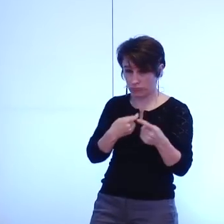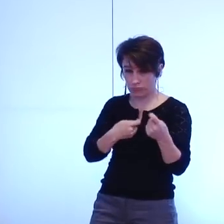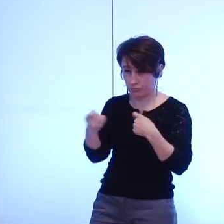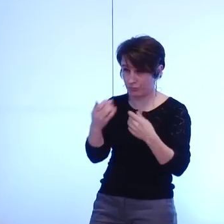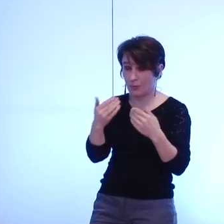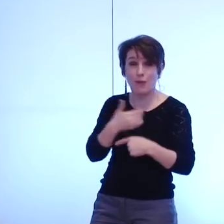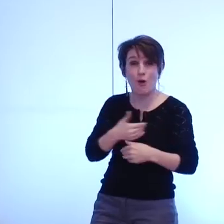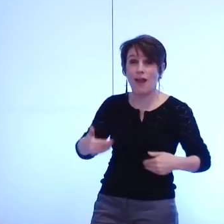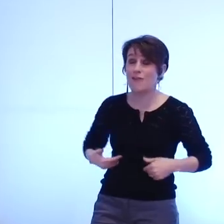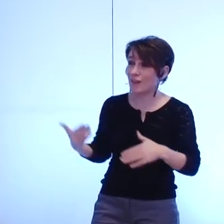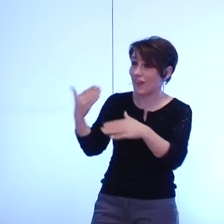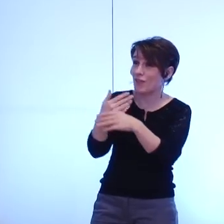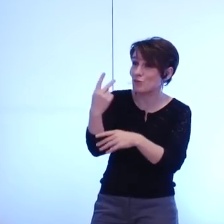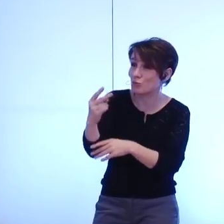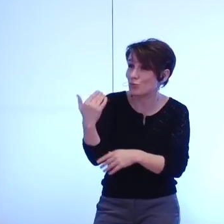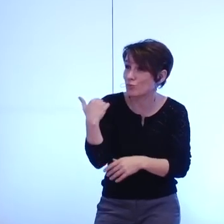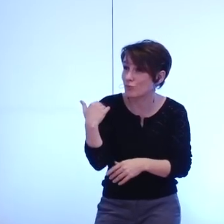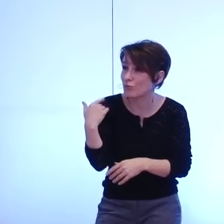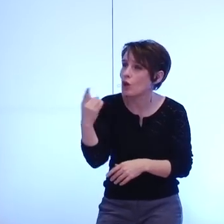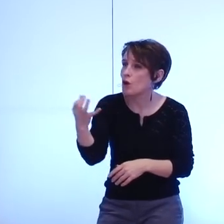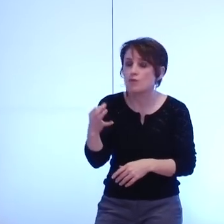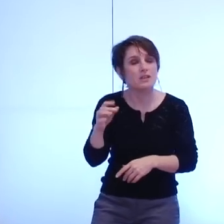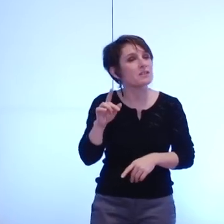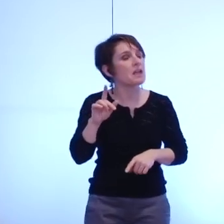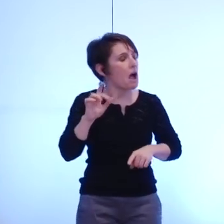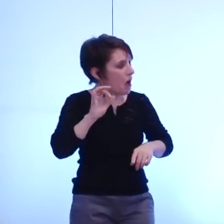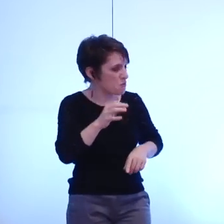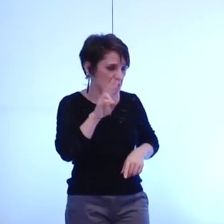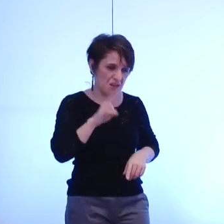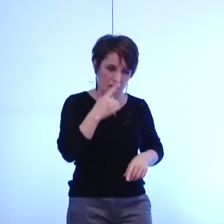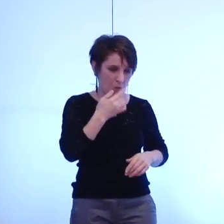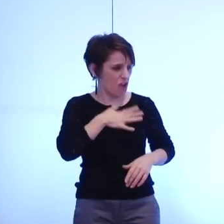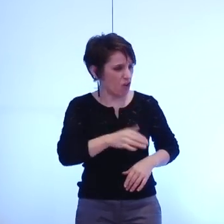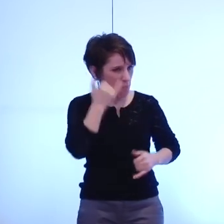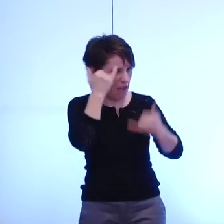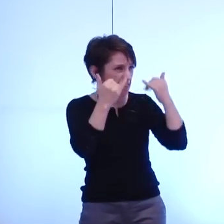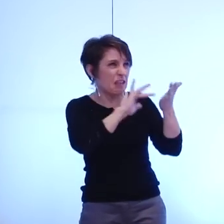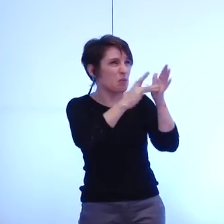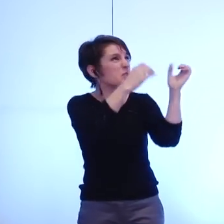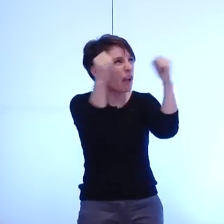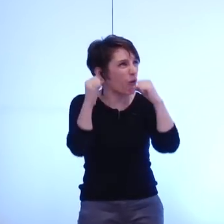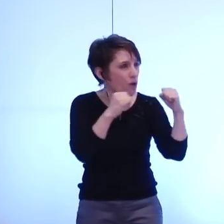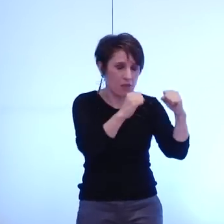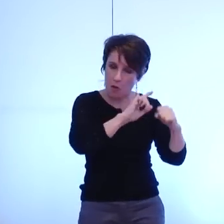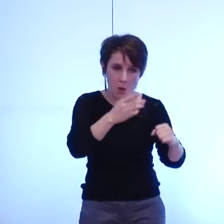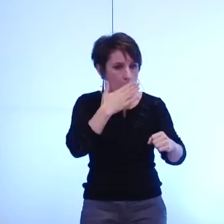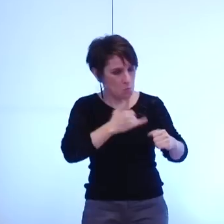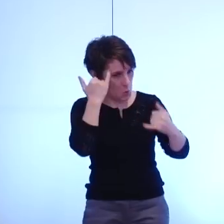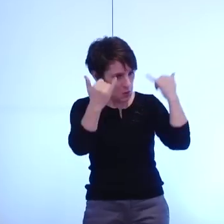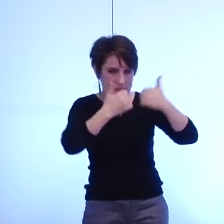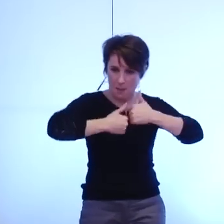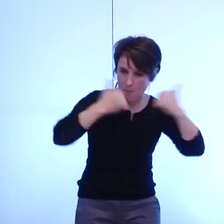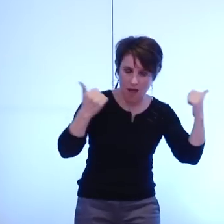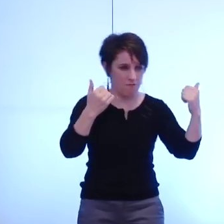'effectivement vous n'aimiez pas le consensus c'est que globalement il était important que finalement les clivages puissent s